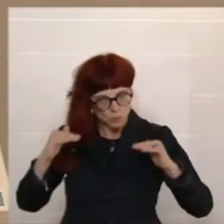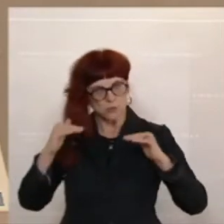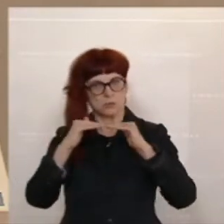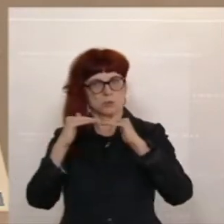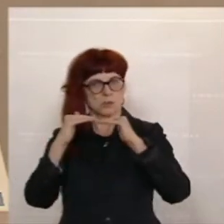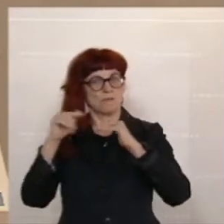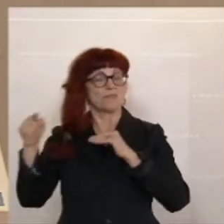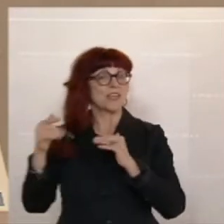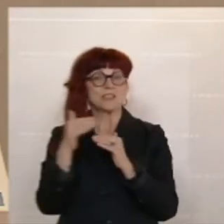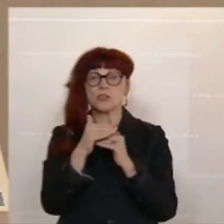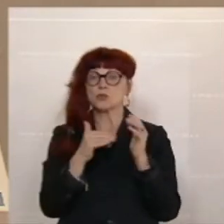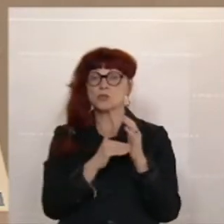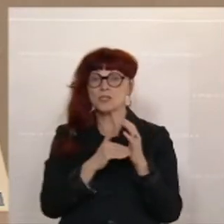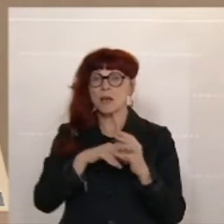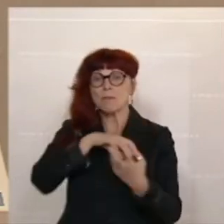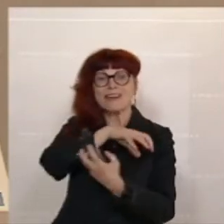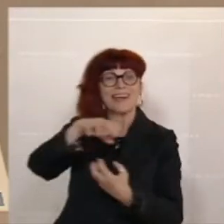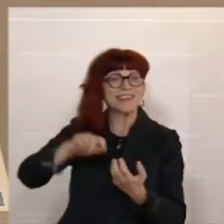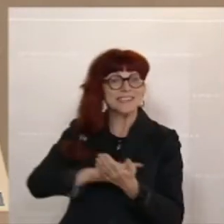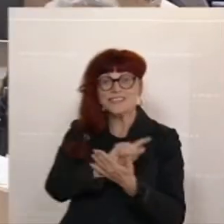in der Krise nicht.